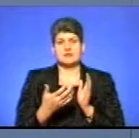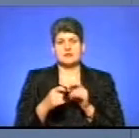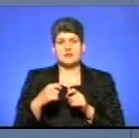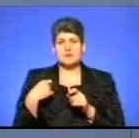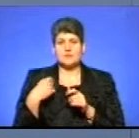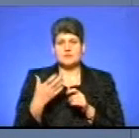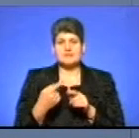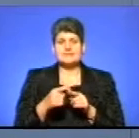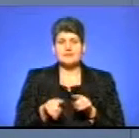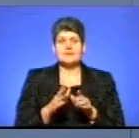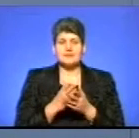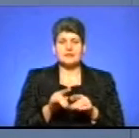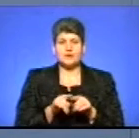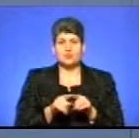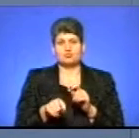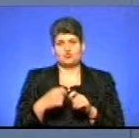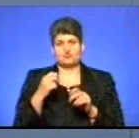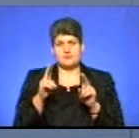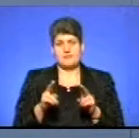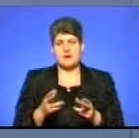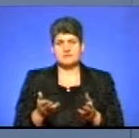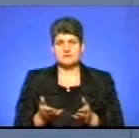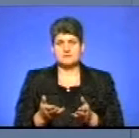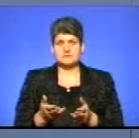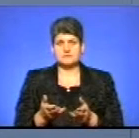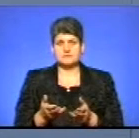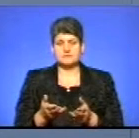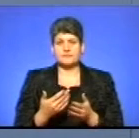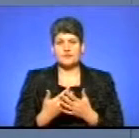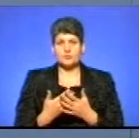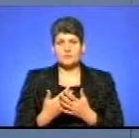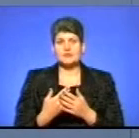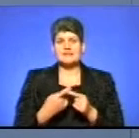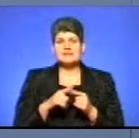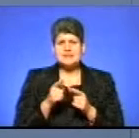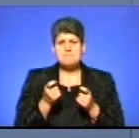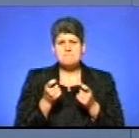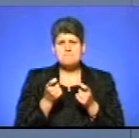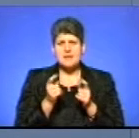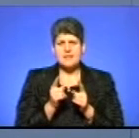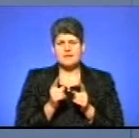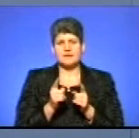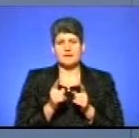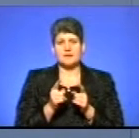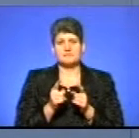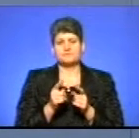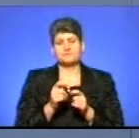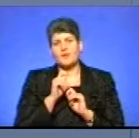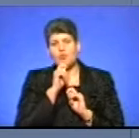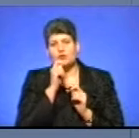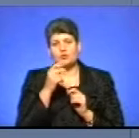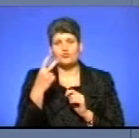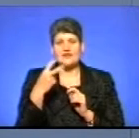це є також порушення правил дорожнього руху. Тобто такий маленький бонус оцих 20 кілометрів